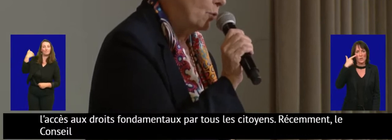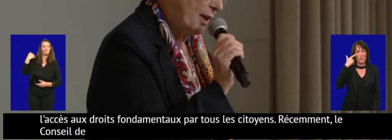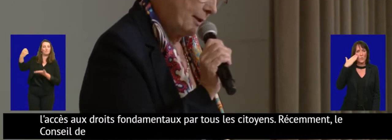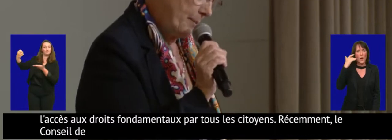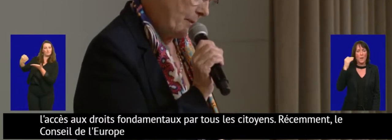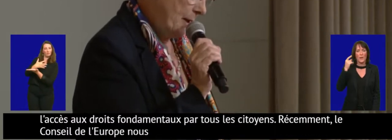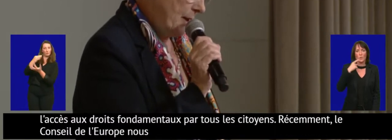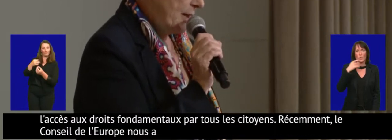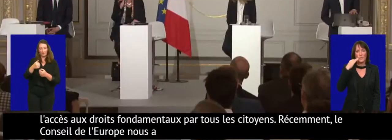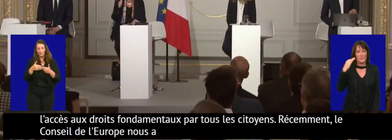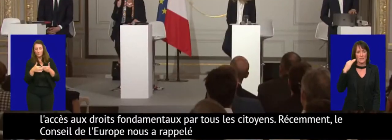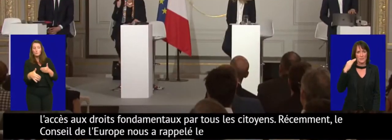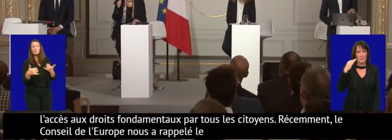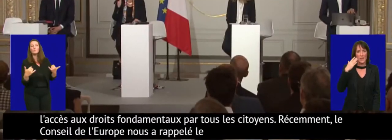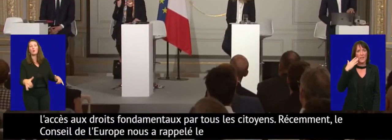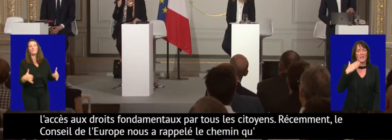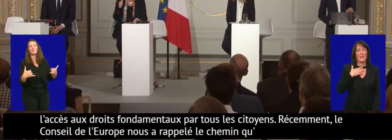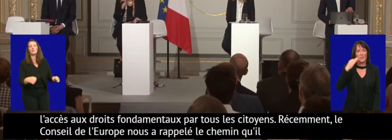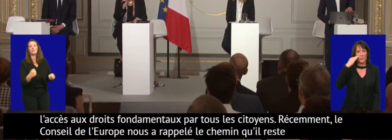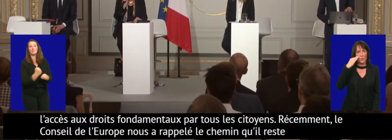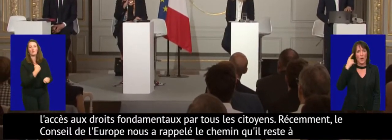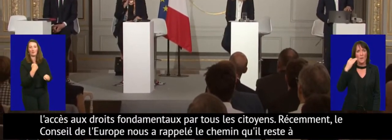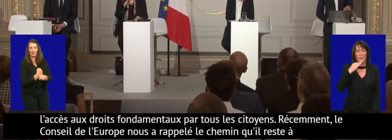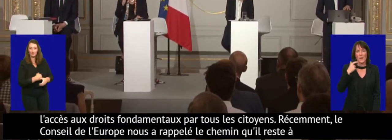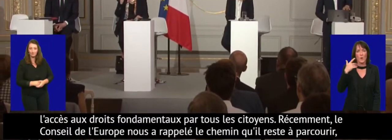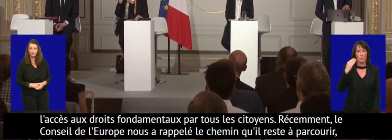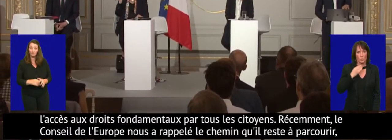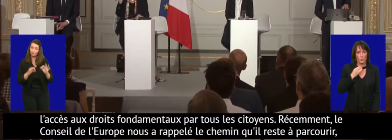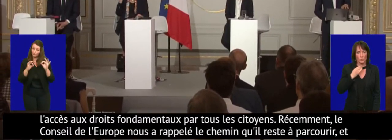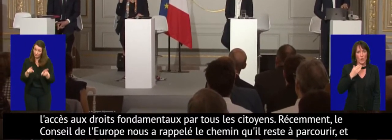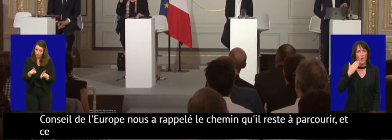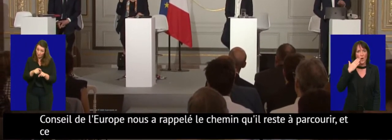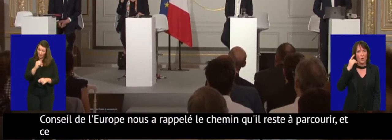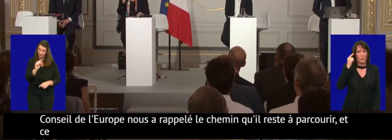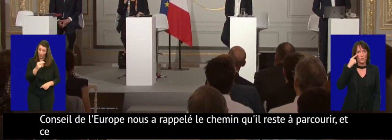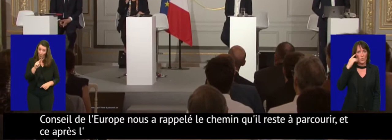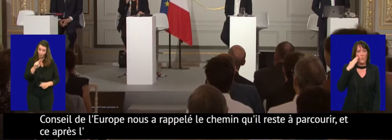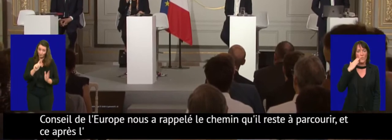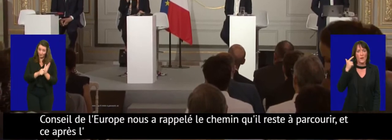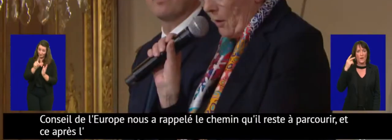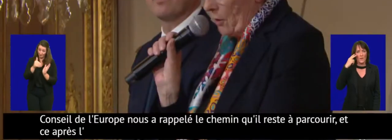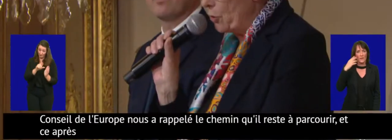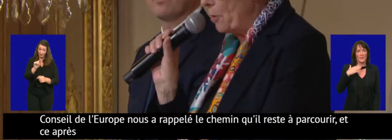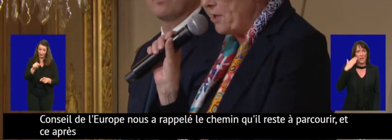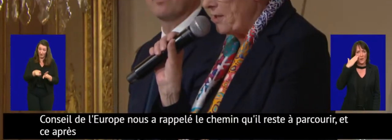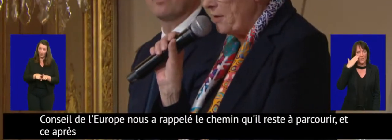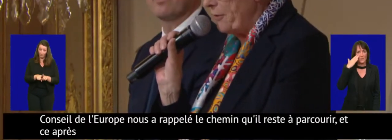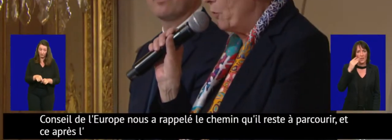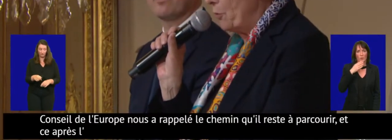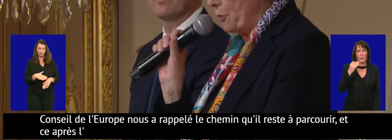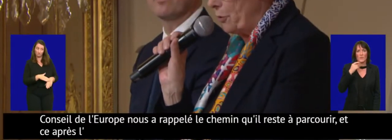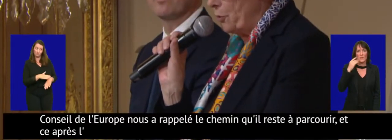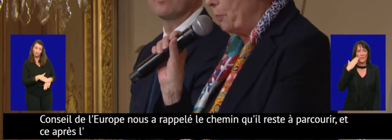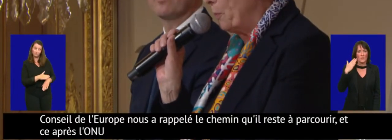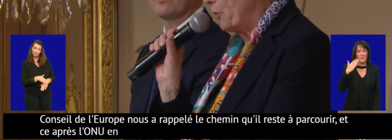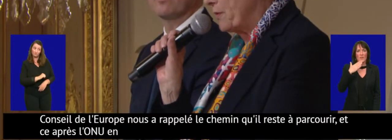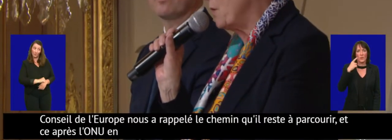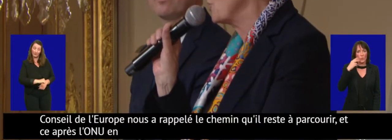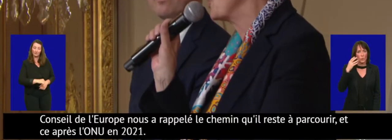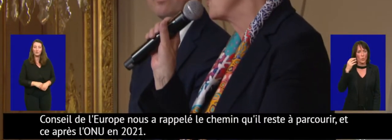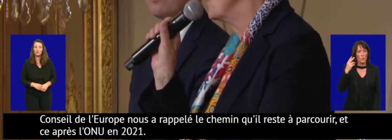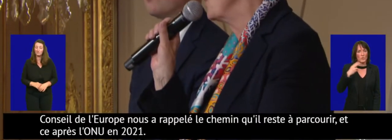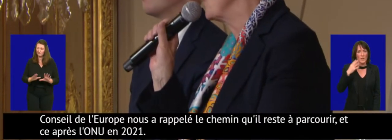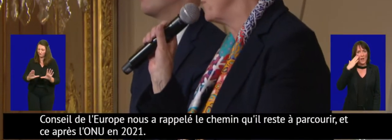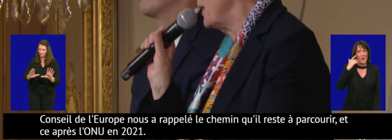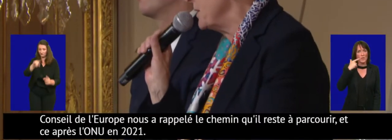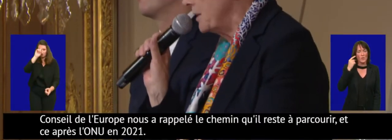parcourir. Et ce, après l'ONU, en 2021. Notre objectif est donc de proposer un